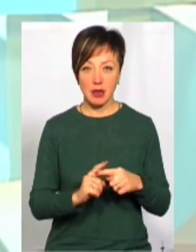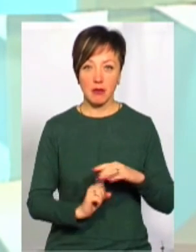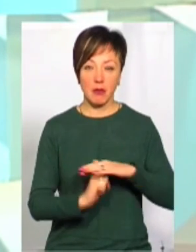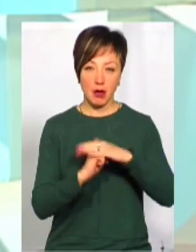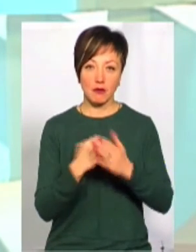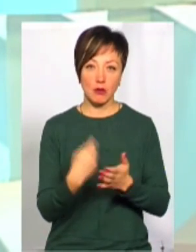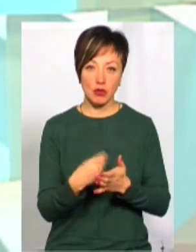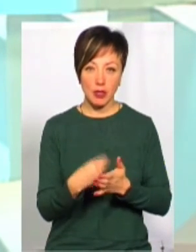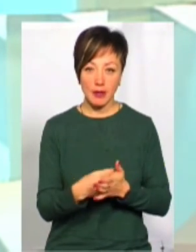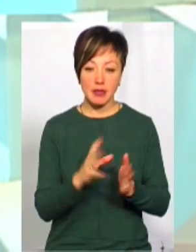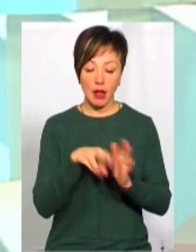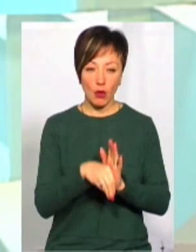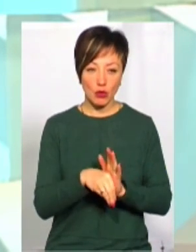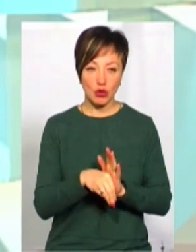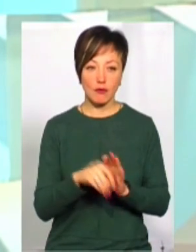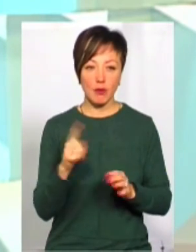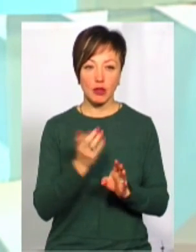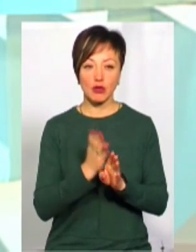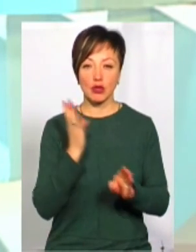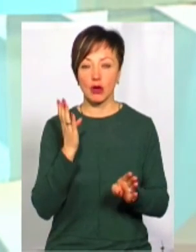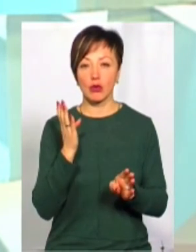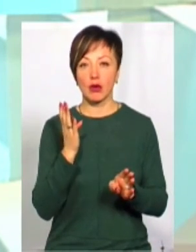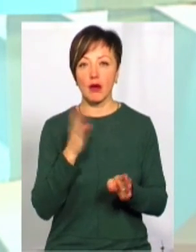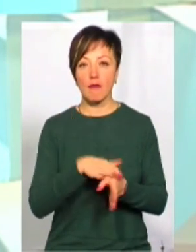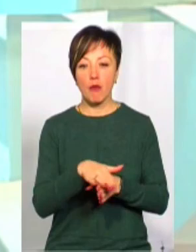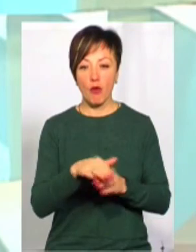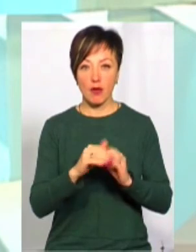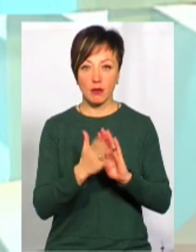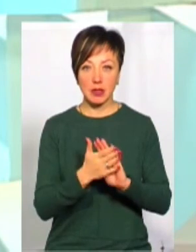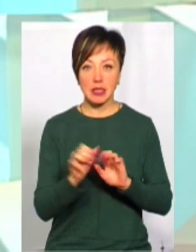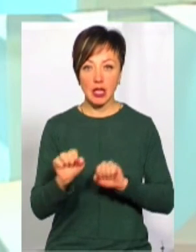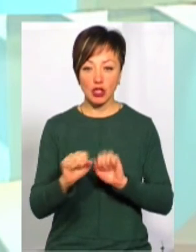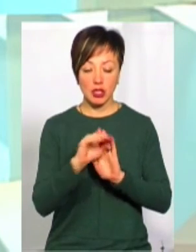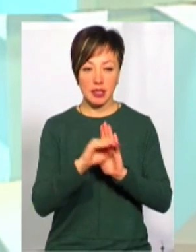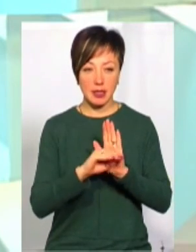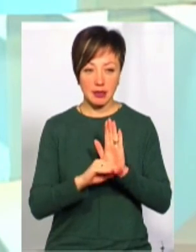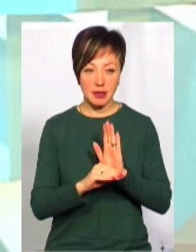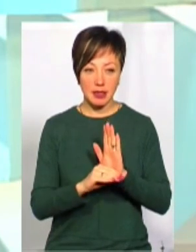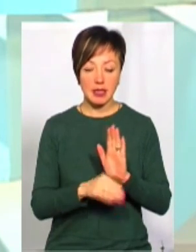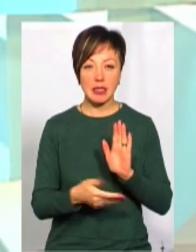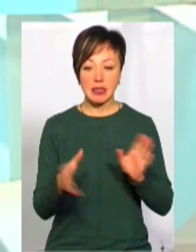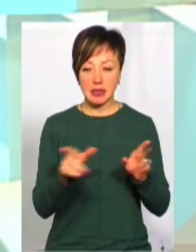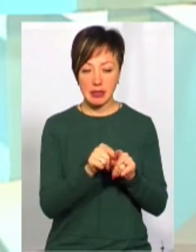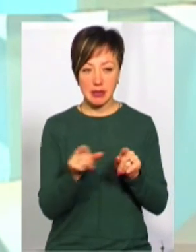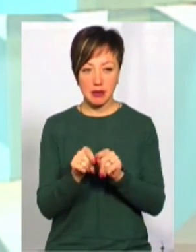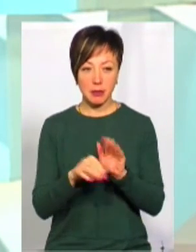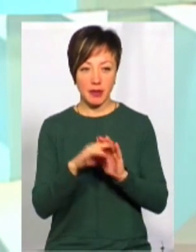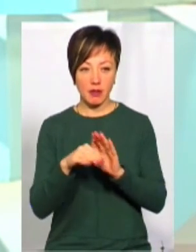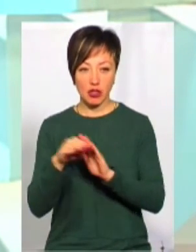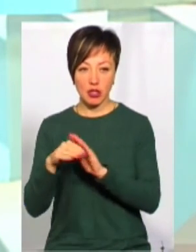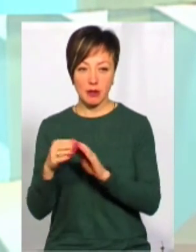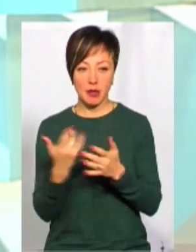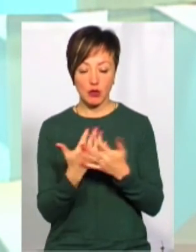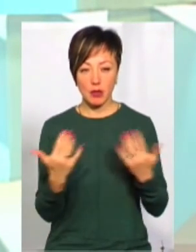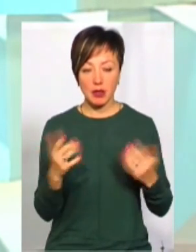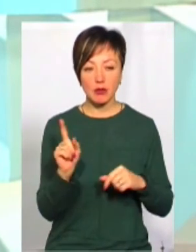базовий бюджет, то заложено в першу чергу в повній мірі захищені статті з підвищеннями різноманітними,